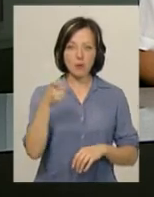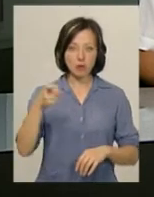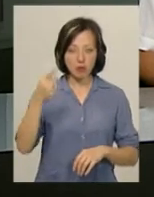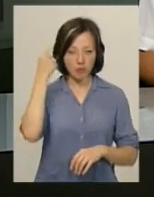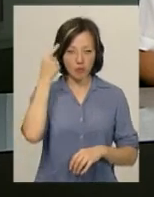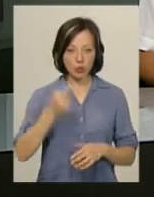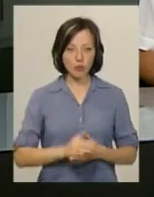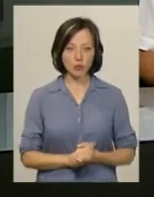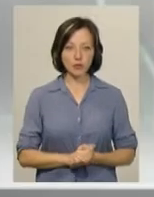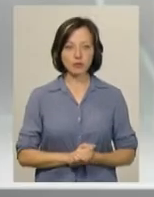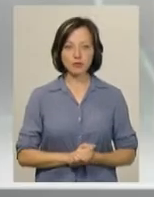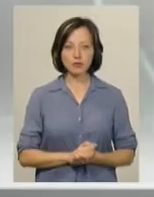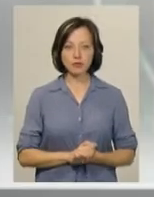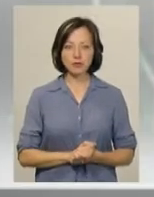голову.